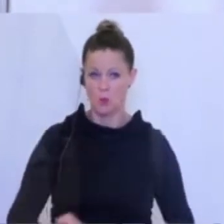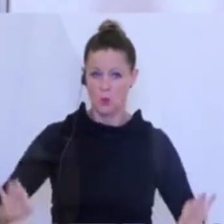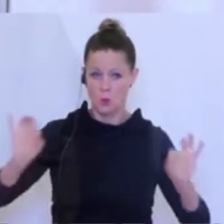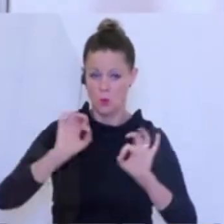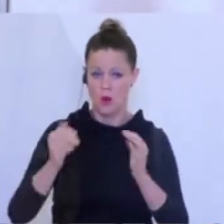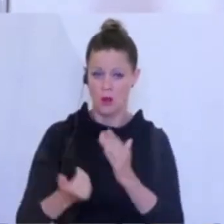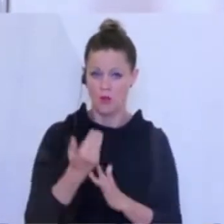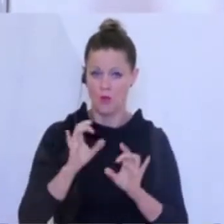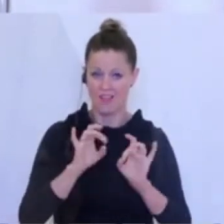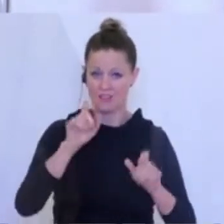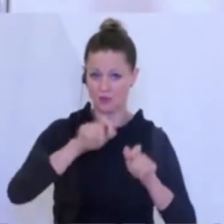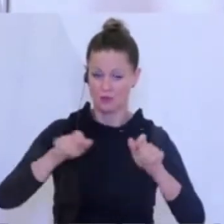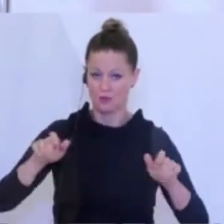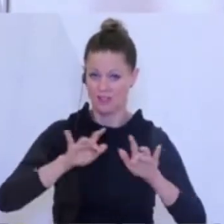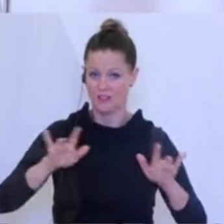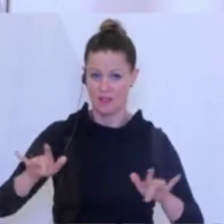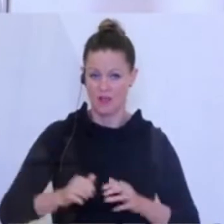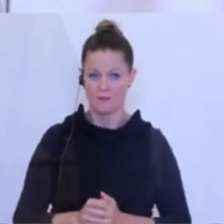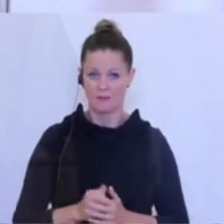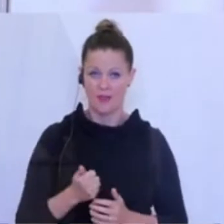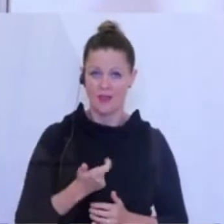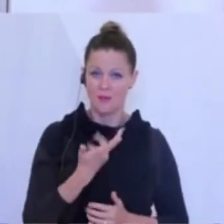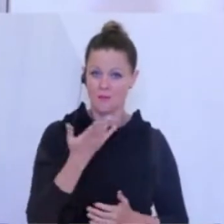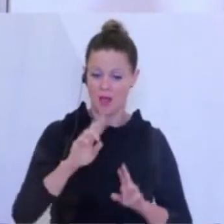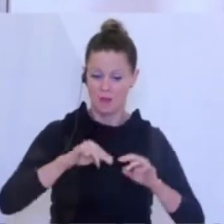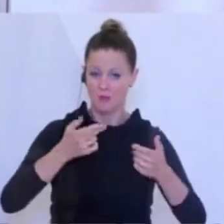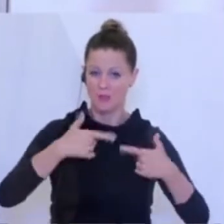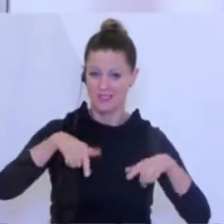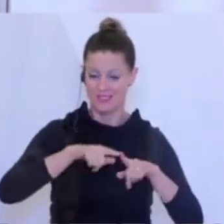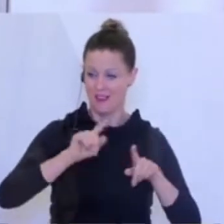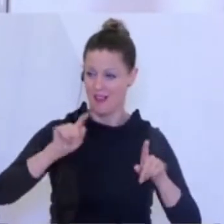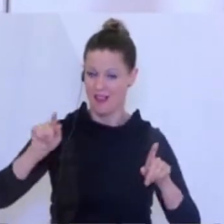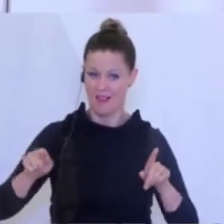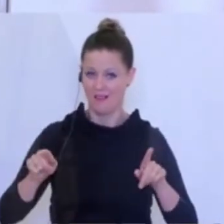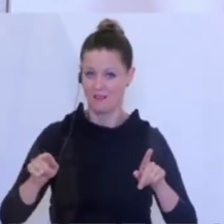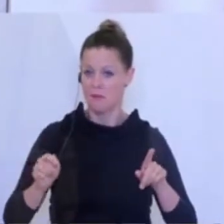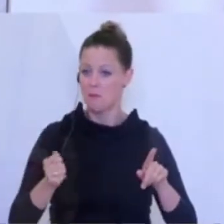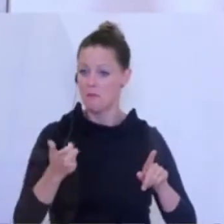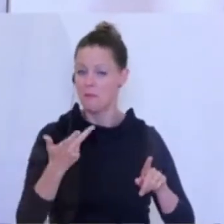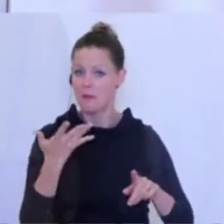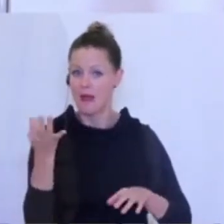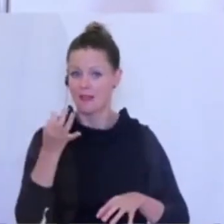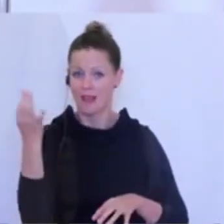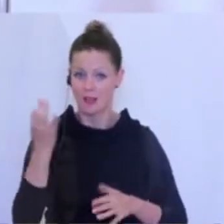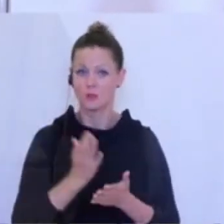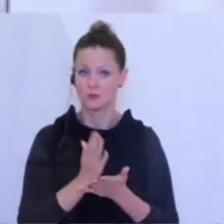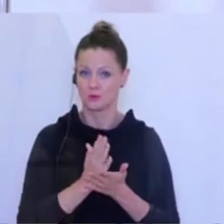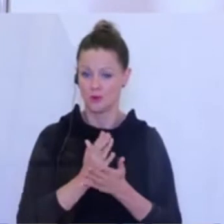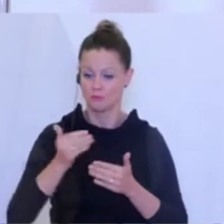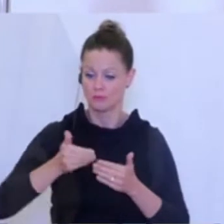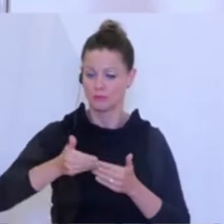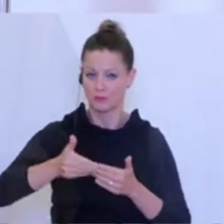Neuinfizierten mehr haben. Einige Bundesländer das sogar immer wieder mehrere Tage in Folge schaffen.